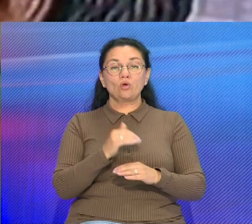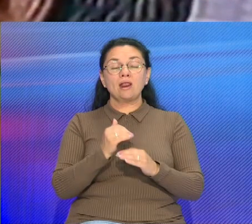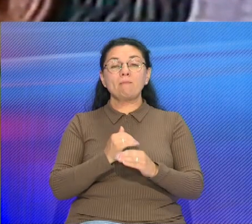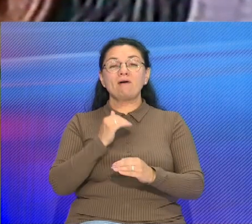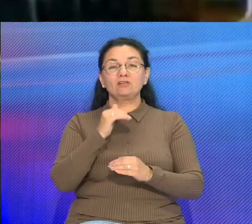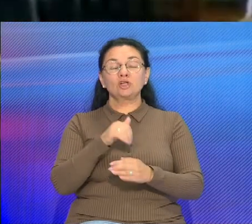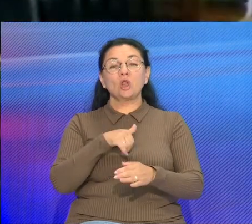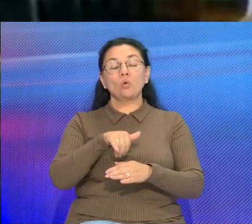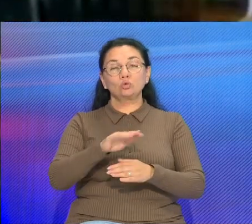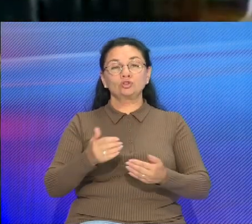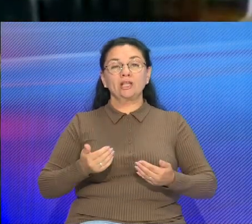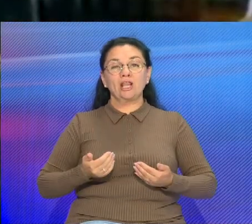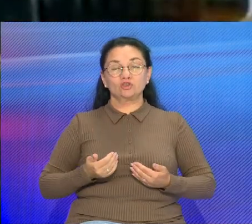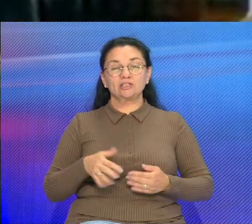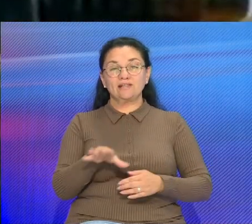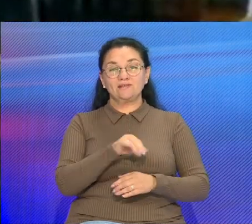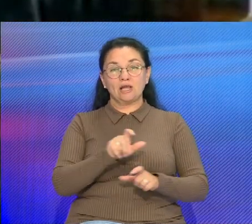добробыту ЕЕ ЖХРУ